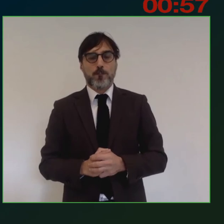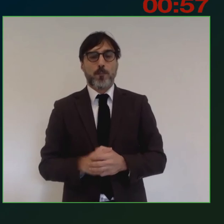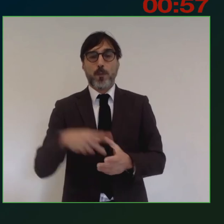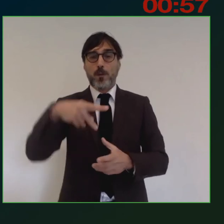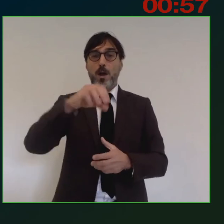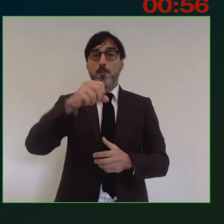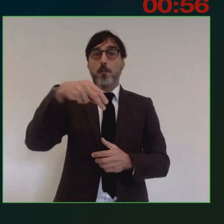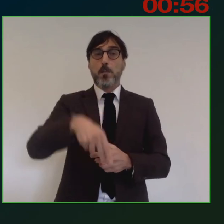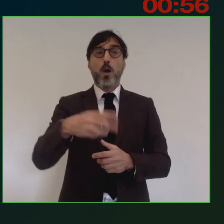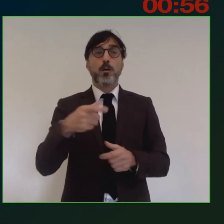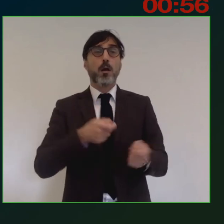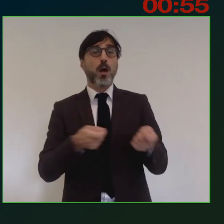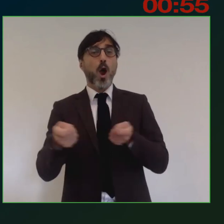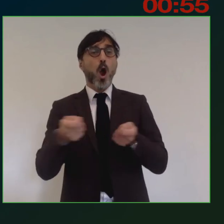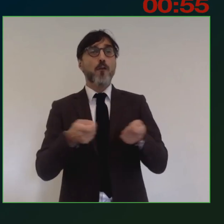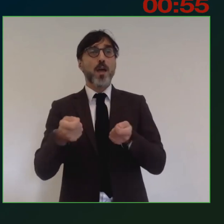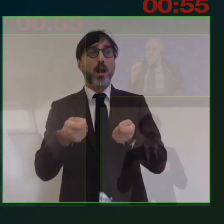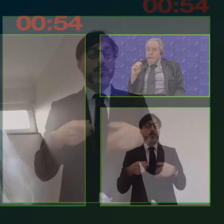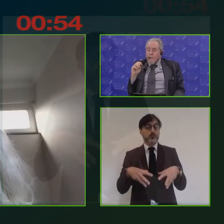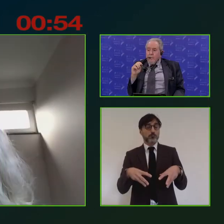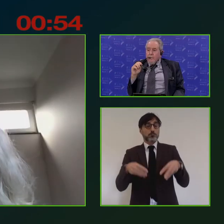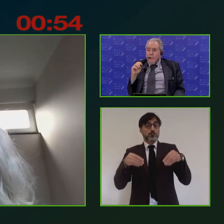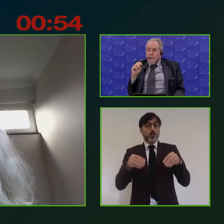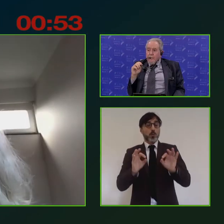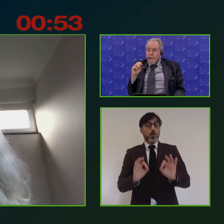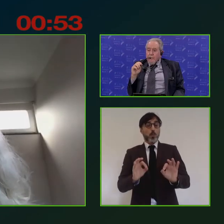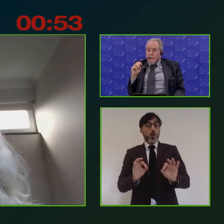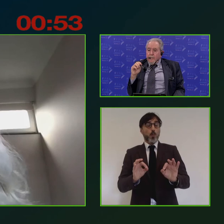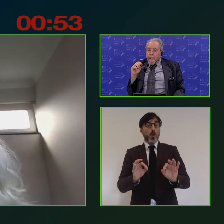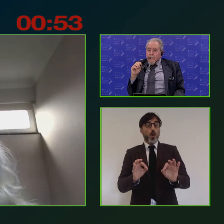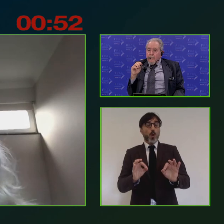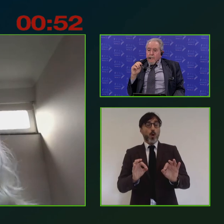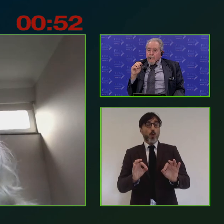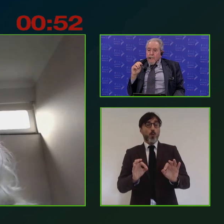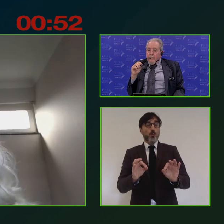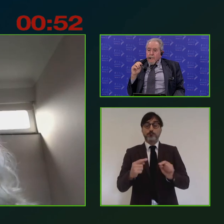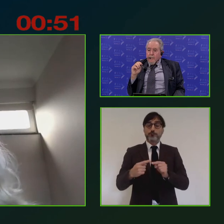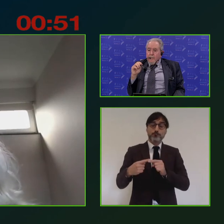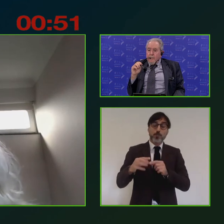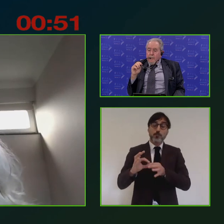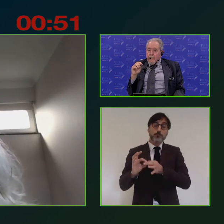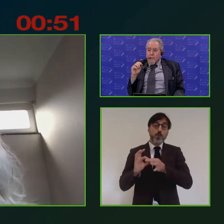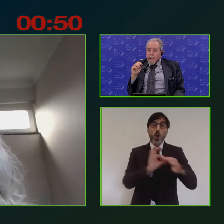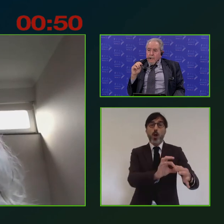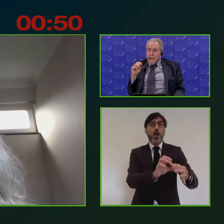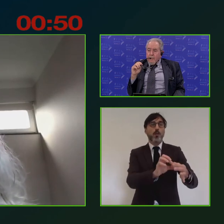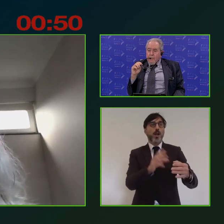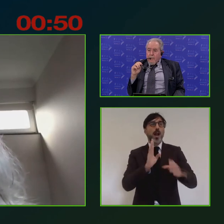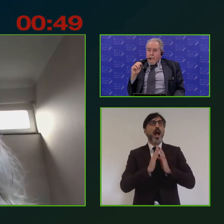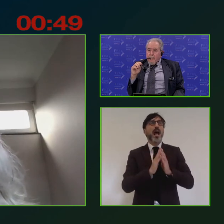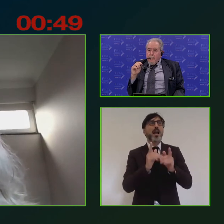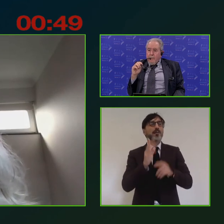governance è nato in seguimento di una raccomandazione paese comunque questa